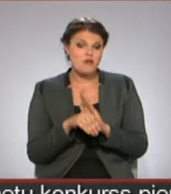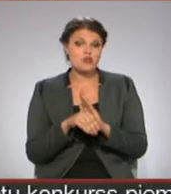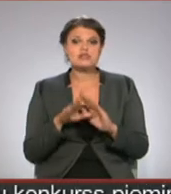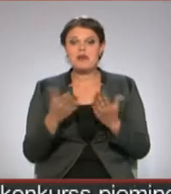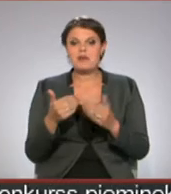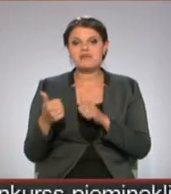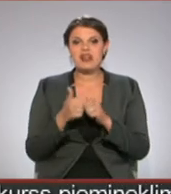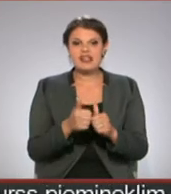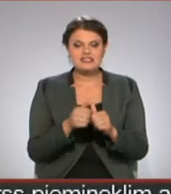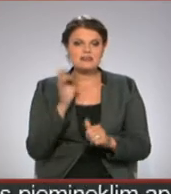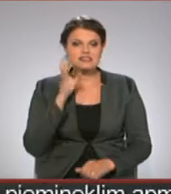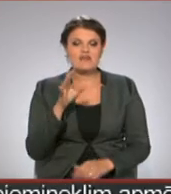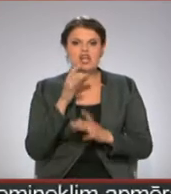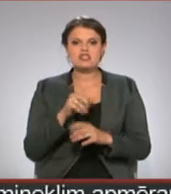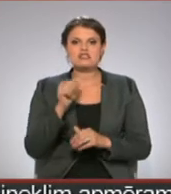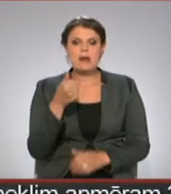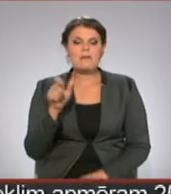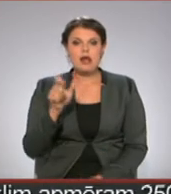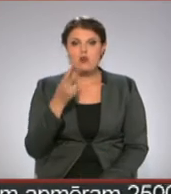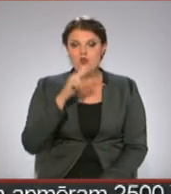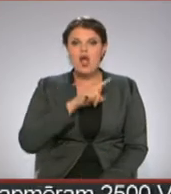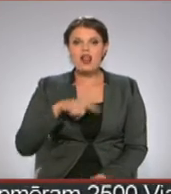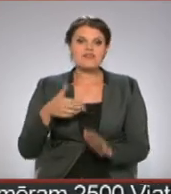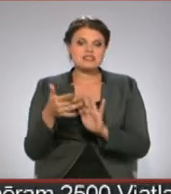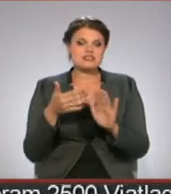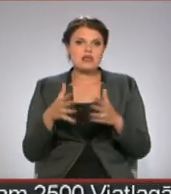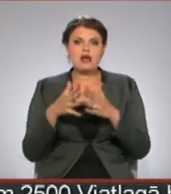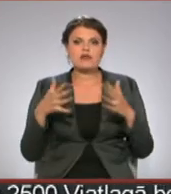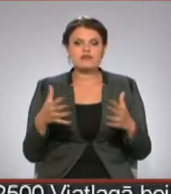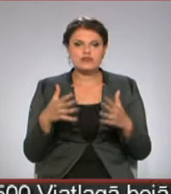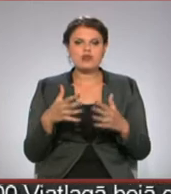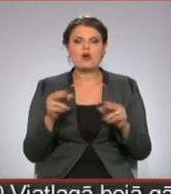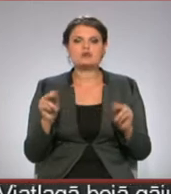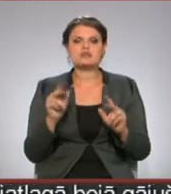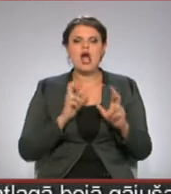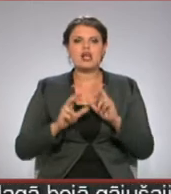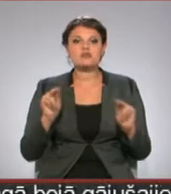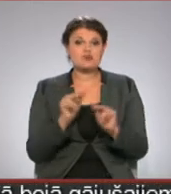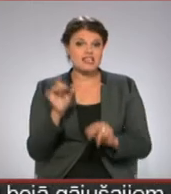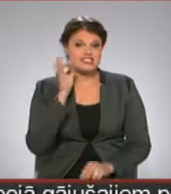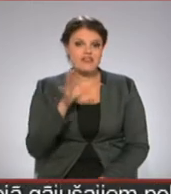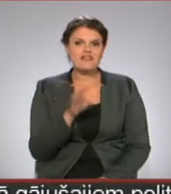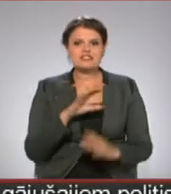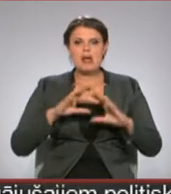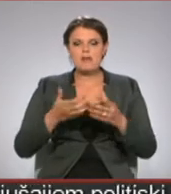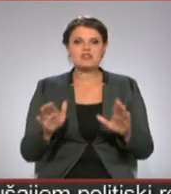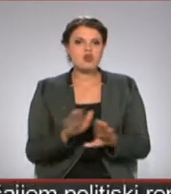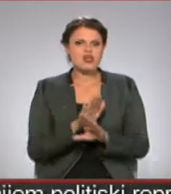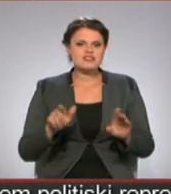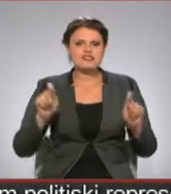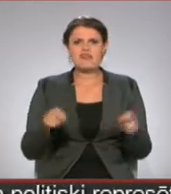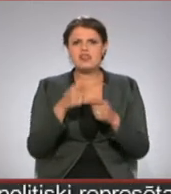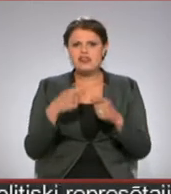Līdzās slaveniem džeza māksliniekiem no Latvijas nāk pulka daudz akaneibisnās mūzikas slavenību visā pasaulē dziedātāji,